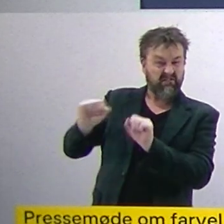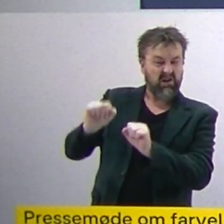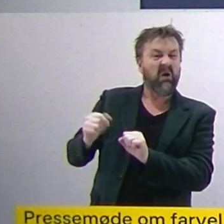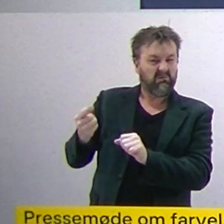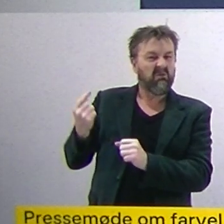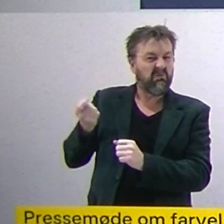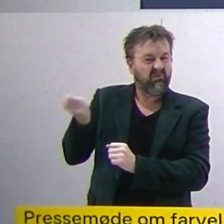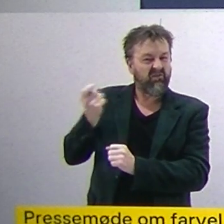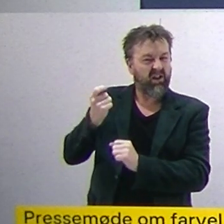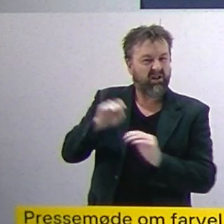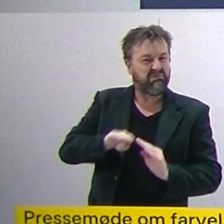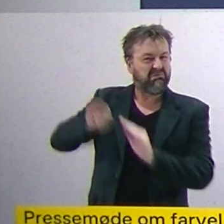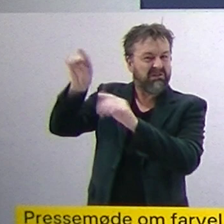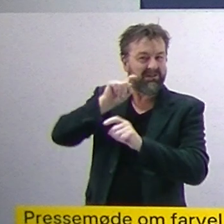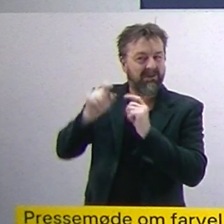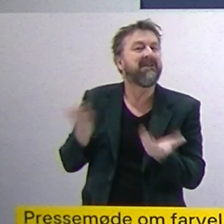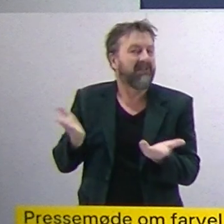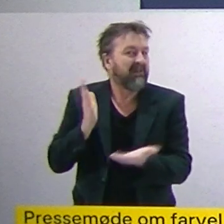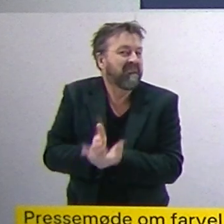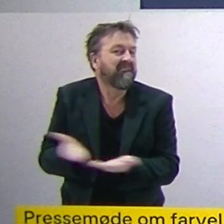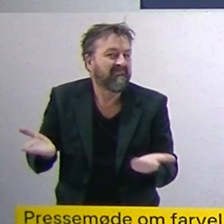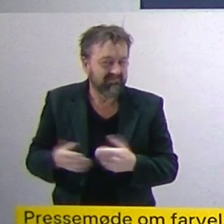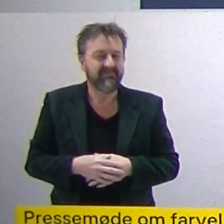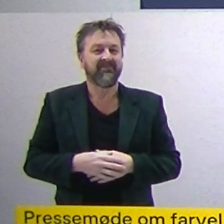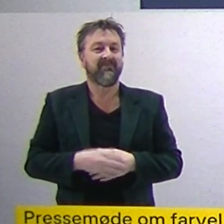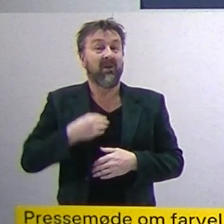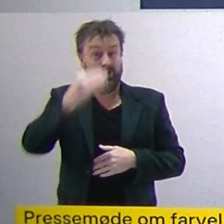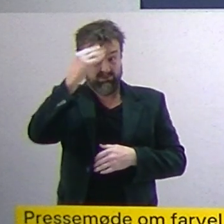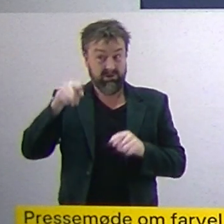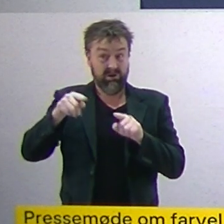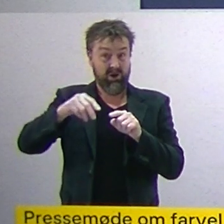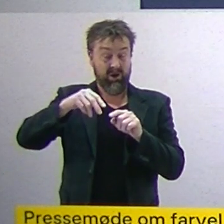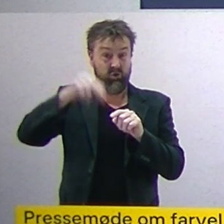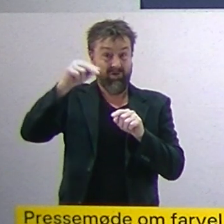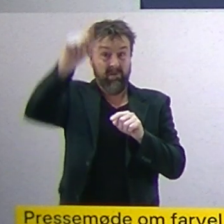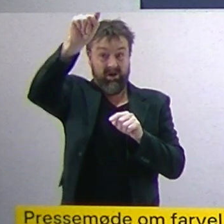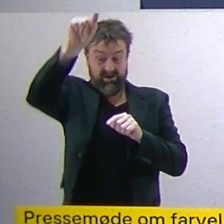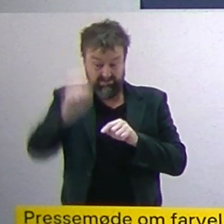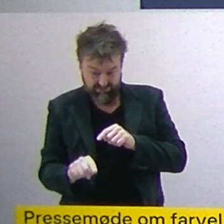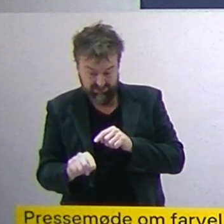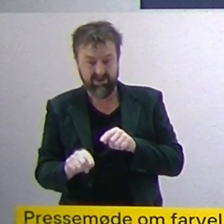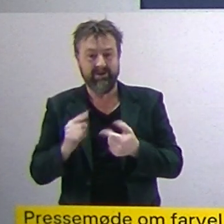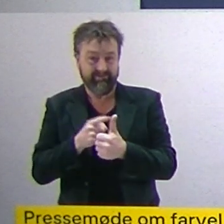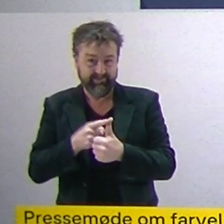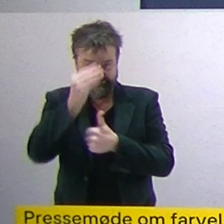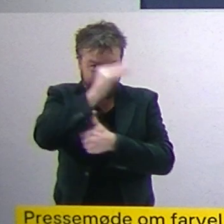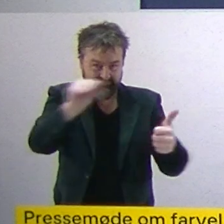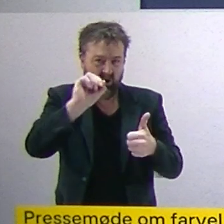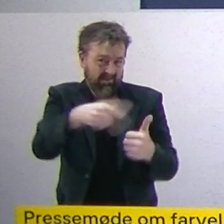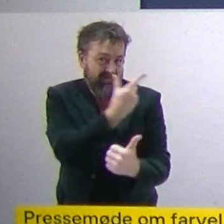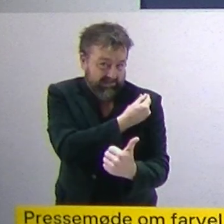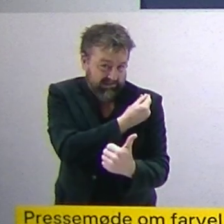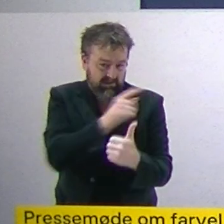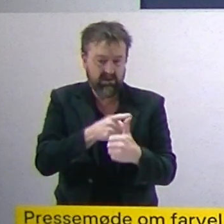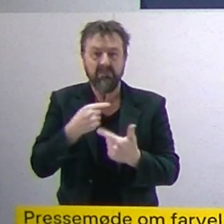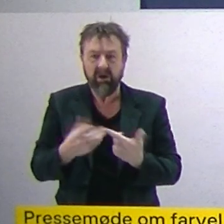hvad vi også fik. Og så husker jeg, at vi i slutningen af november både skulle orientere om noget med vacciner, men også skulle